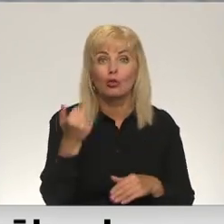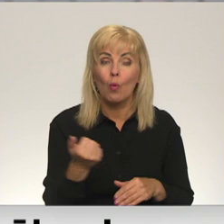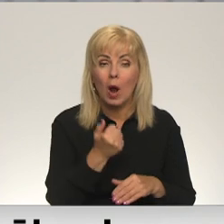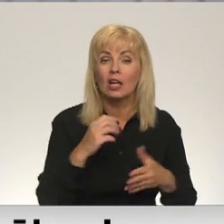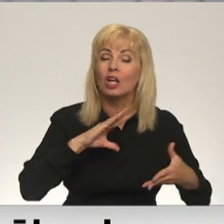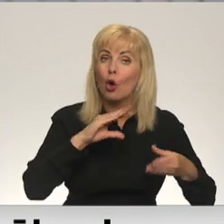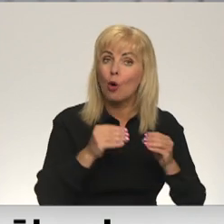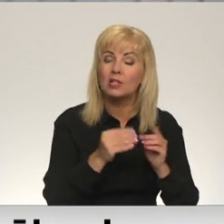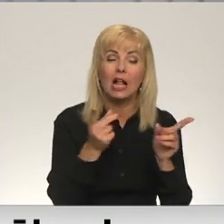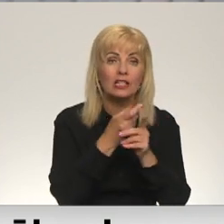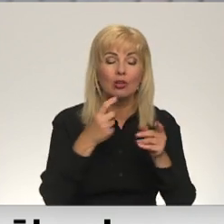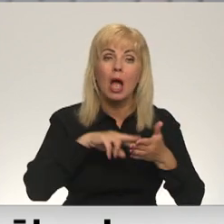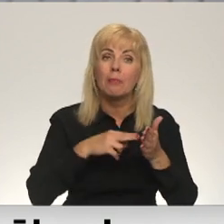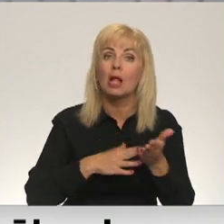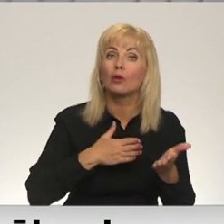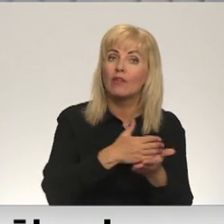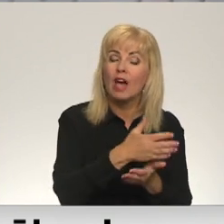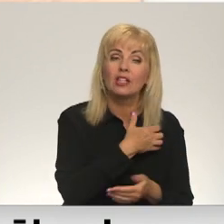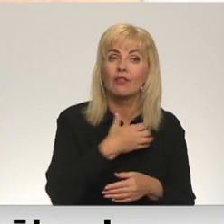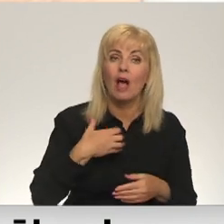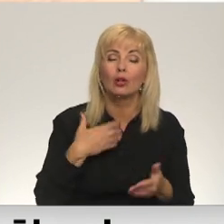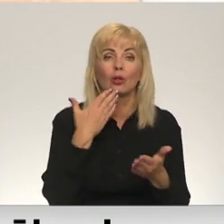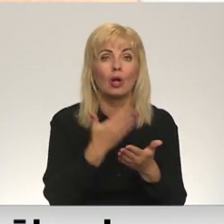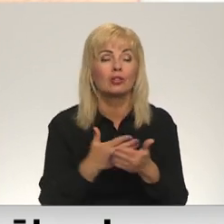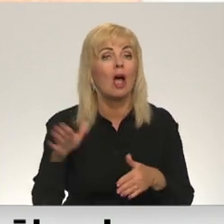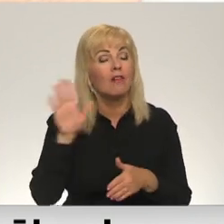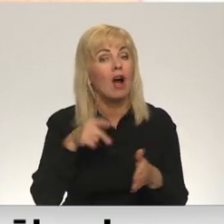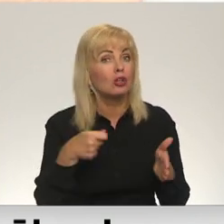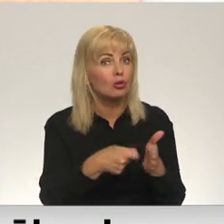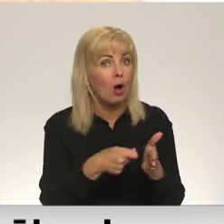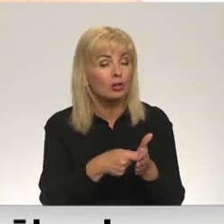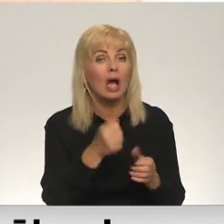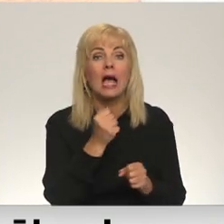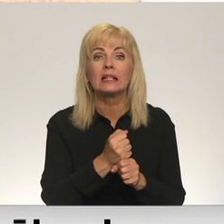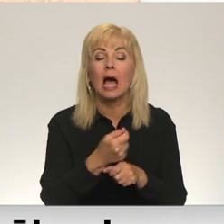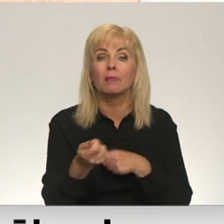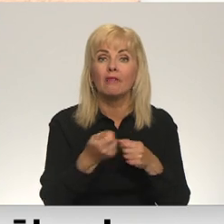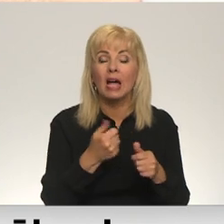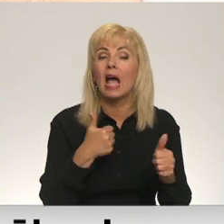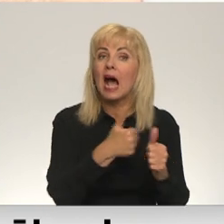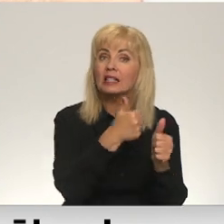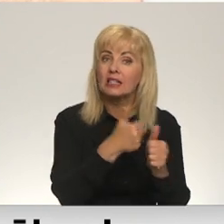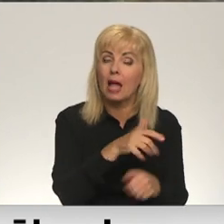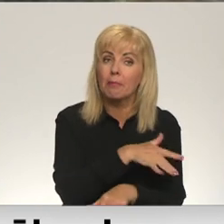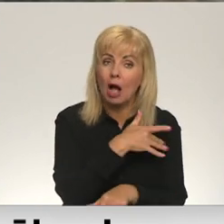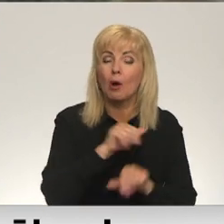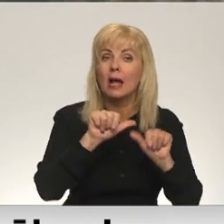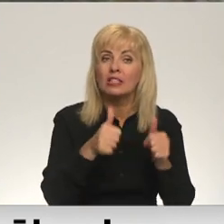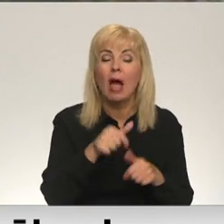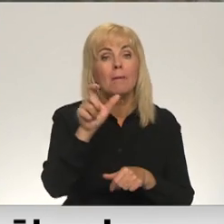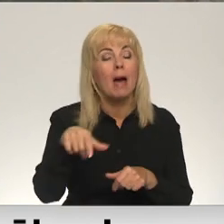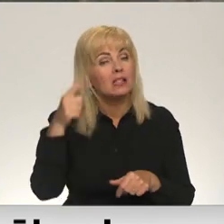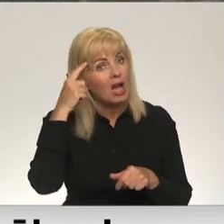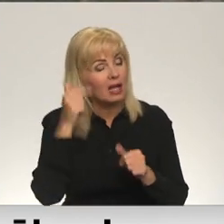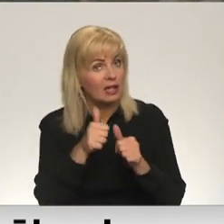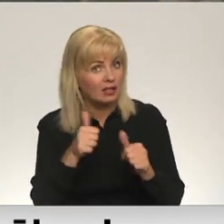konceptuālo ziņojumu plāno vērsties valdībā, rosinot par valsts dotēta darba vadītāja, iepā asistenta pakalpojuma izveidi personām ar